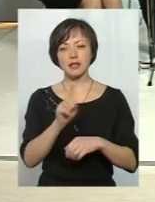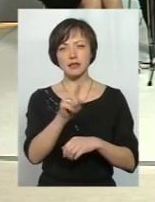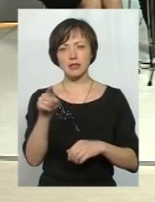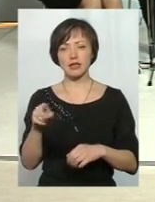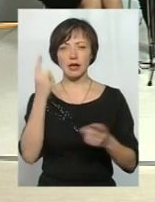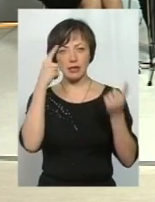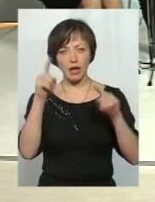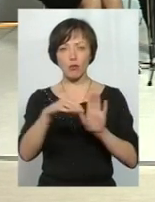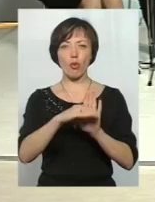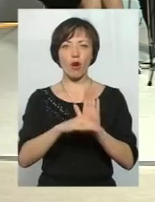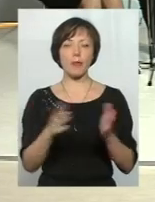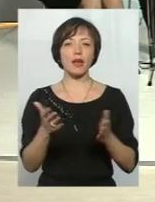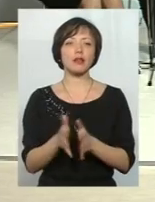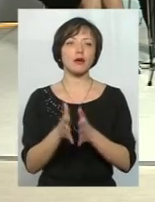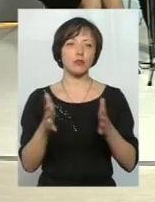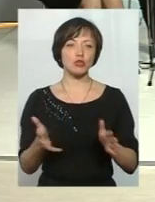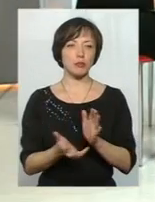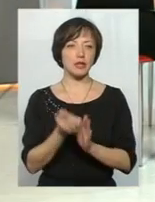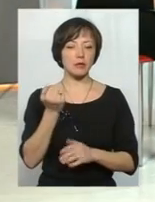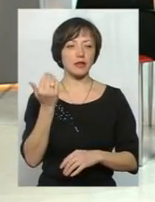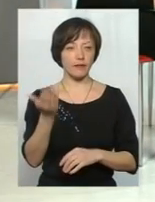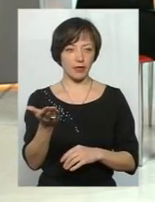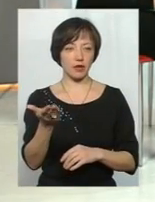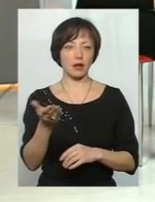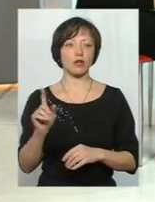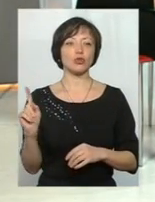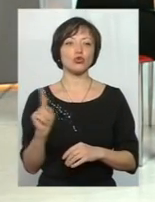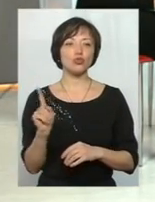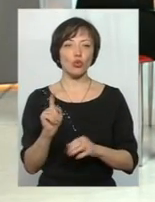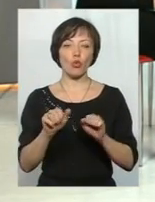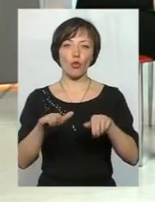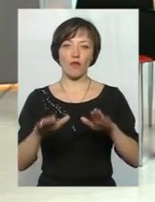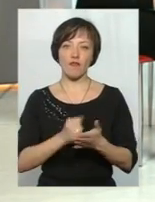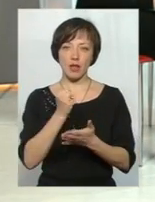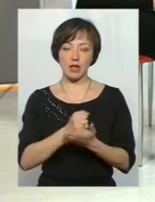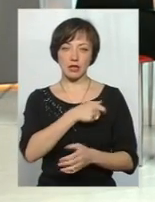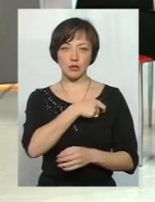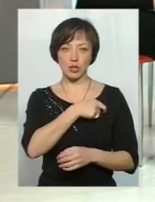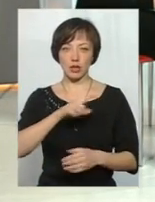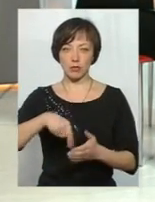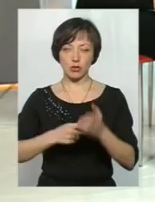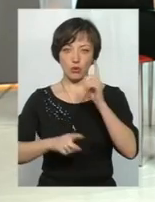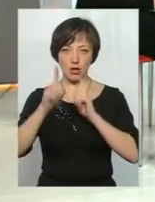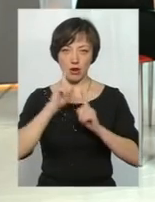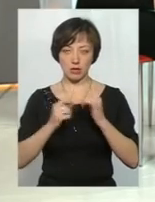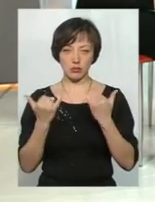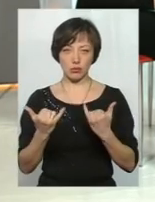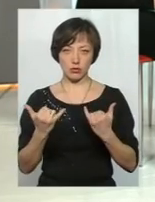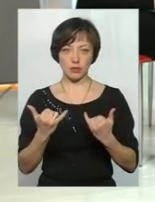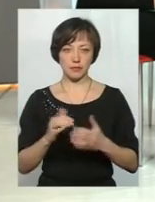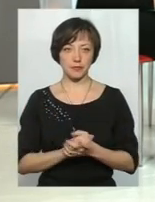програм, які найбільше підтримували ви, що ухвалили депутати Хмельницької міської ради на нинішній сесії?